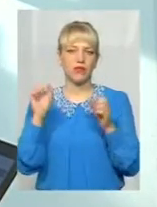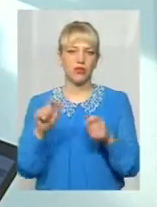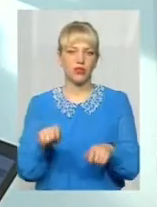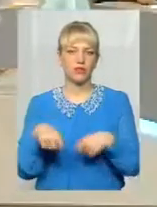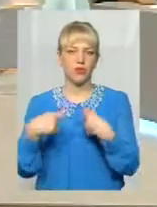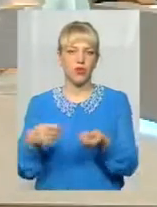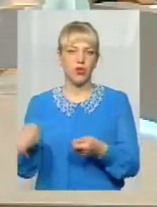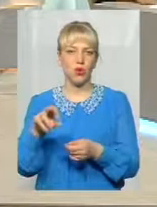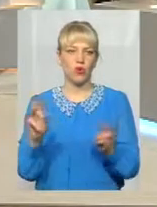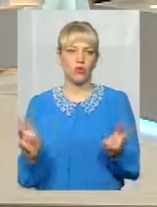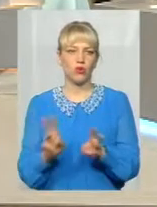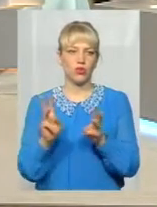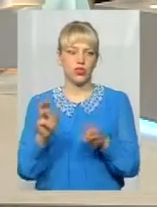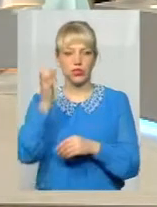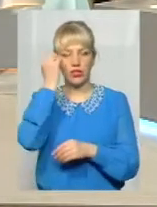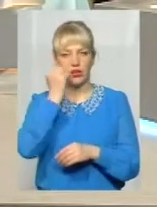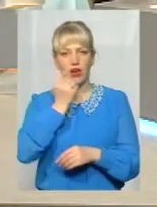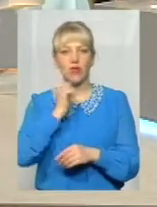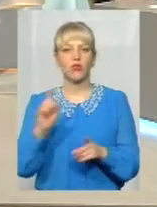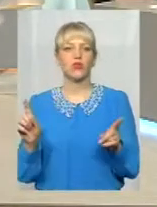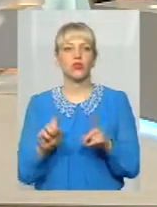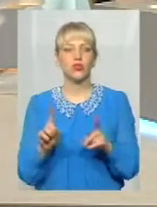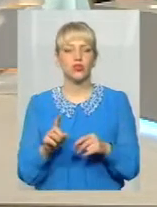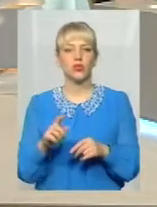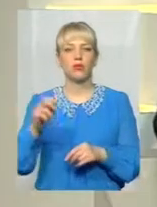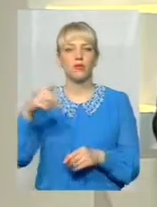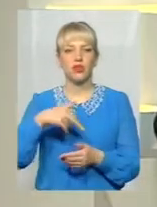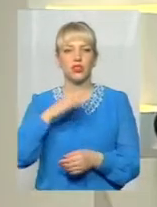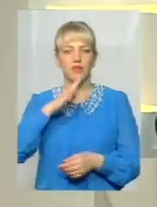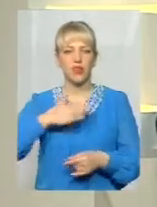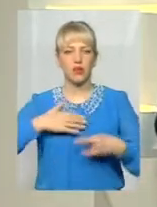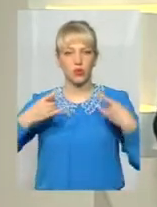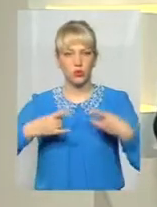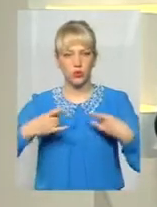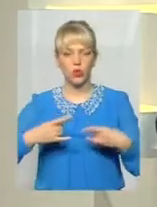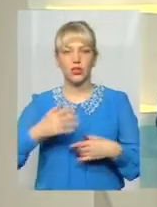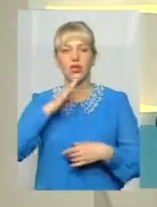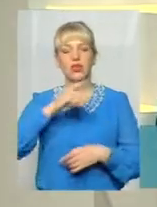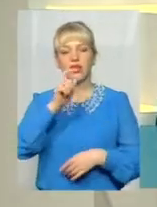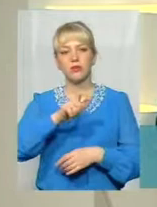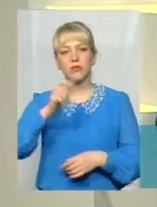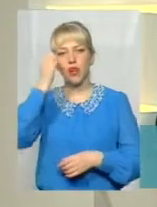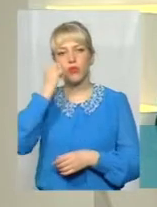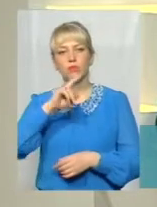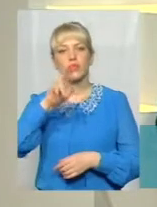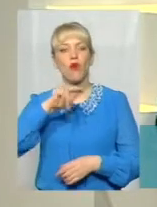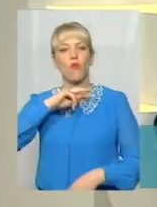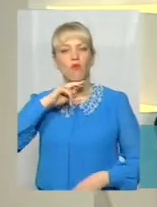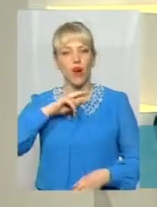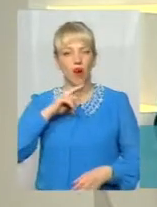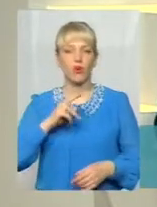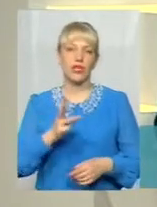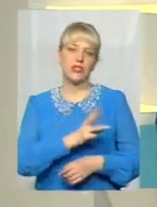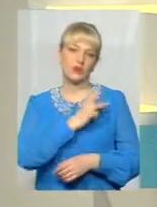Дякую, пане Андрію, і дякую за те, що сьогодні прийшли до нас у студію. Нашим глядачам дякуємо за увагу і з